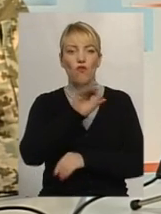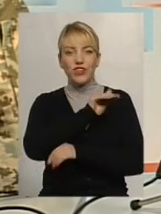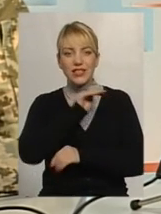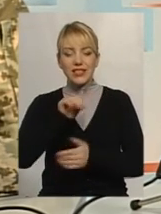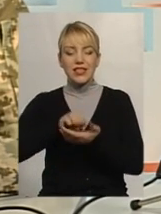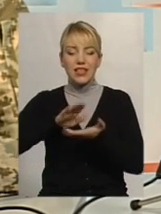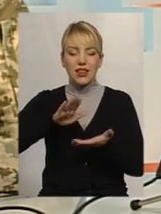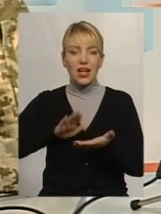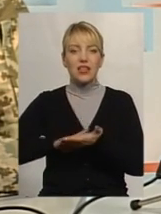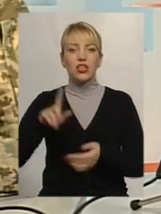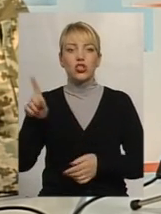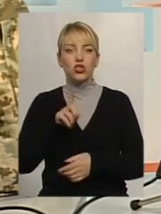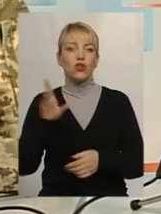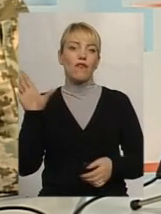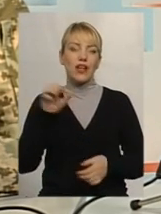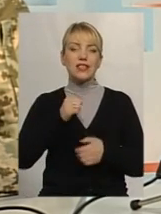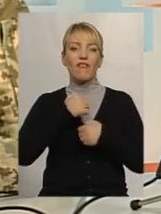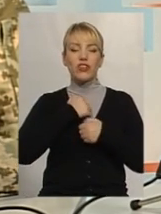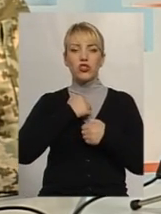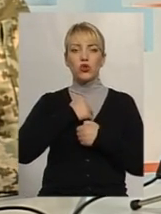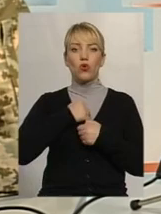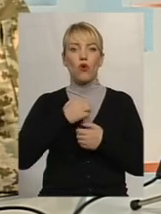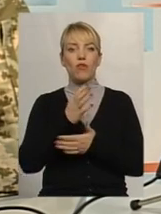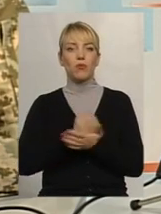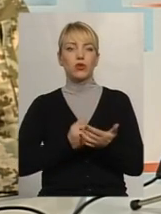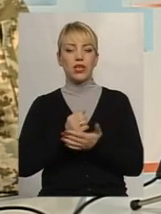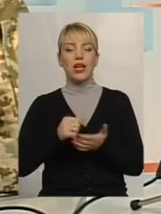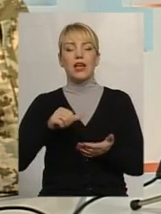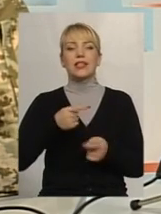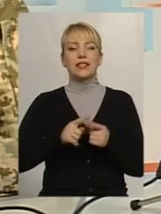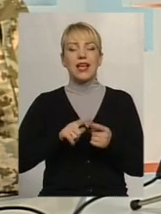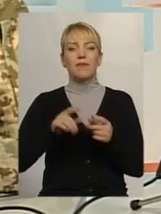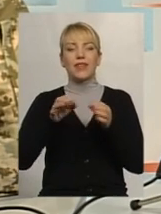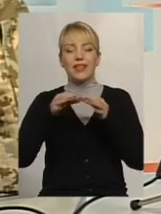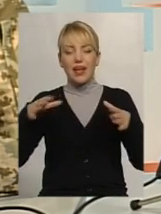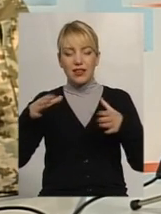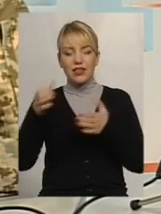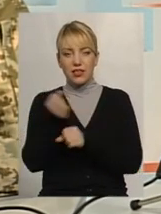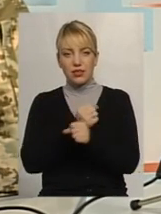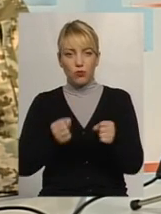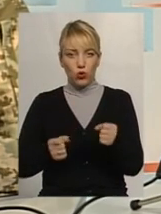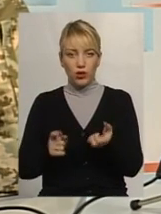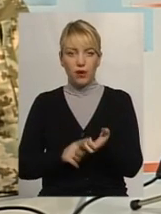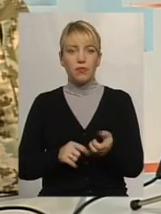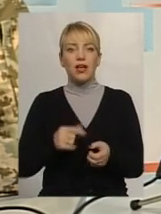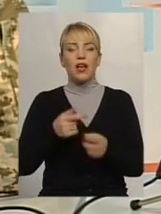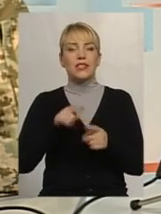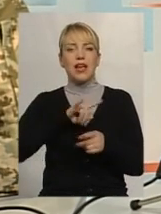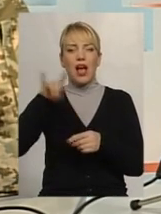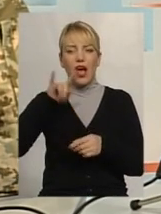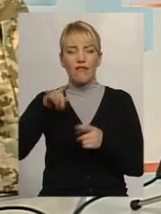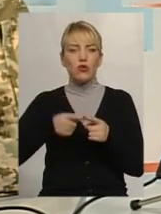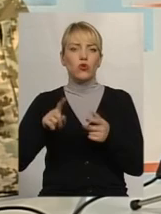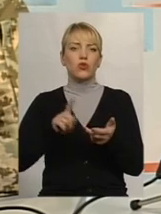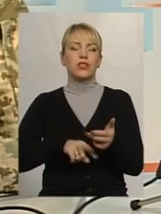що весь військовий потенціал країн-членів НАТО – це ядерна зброя, авіаності, військові